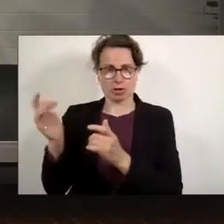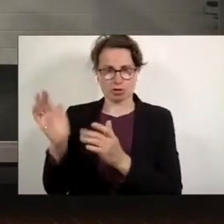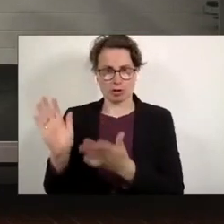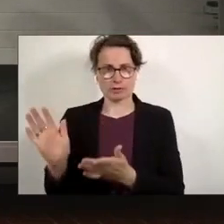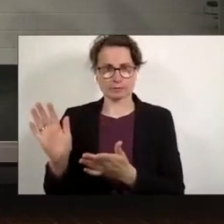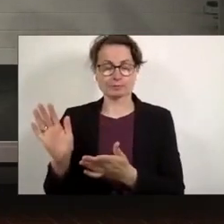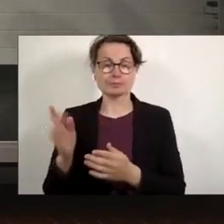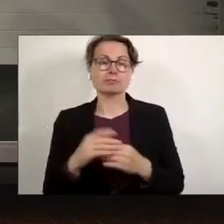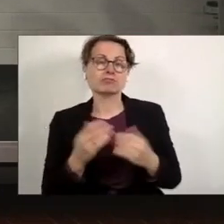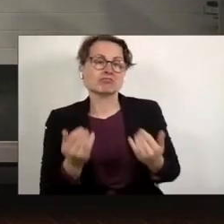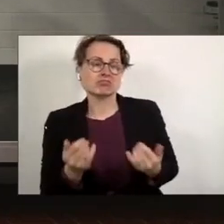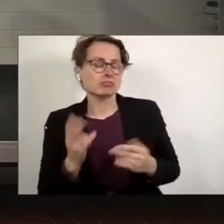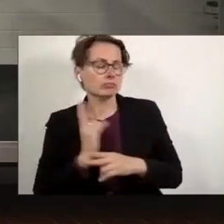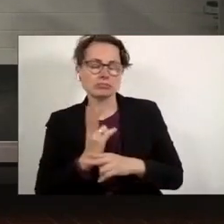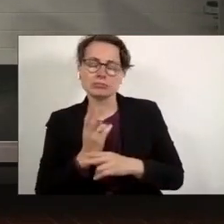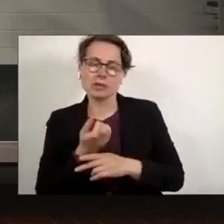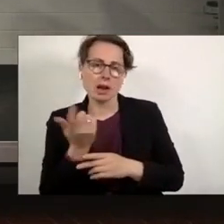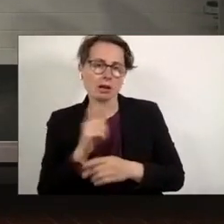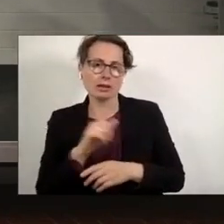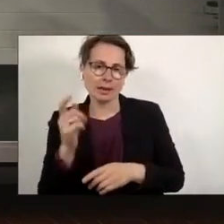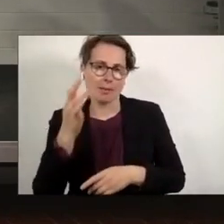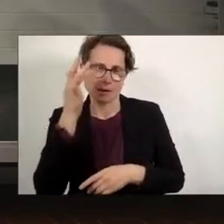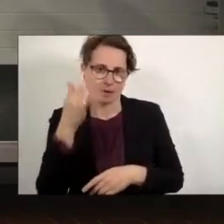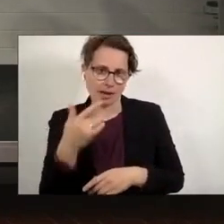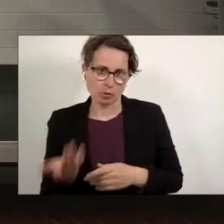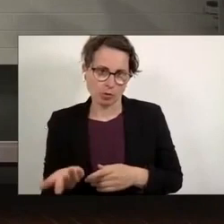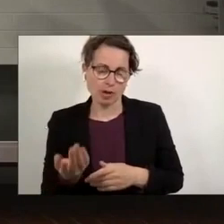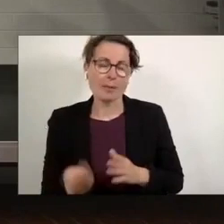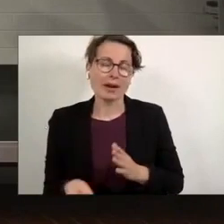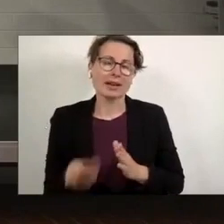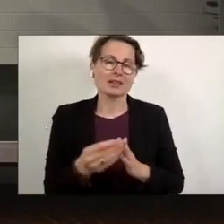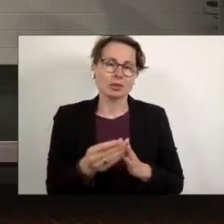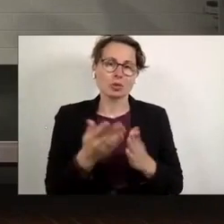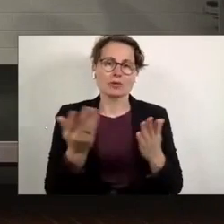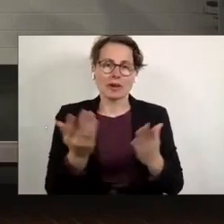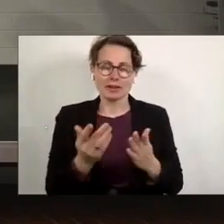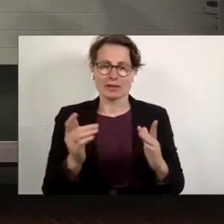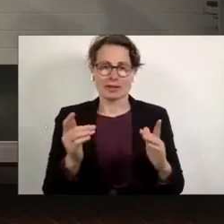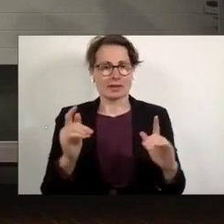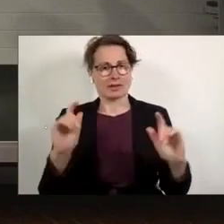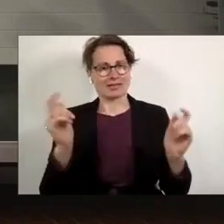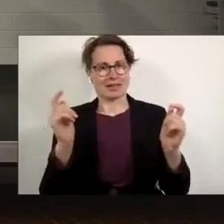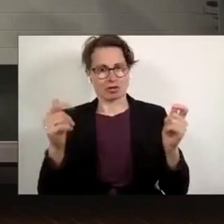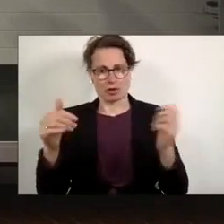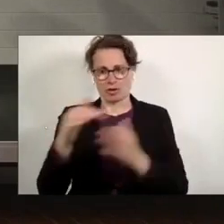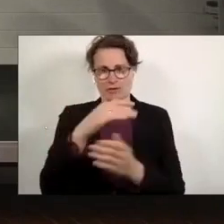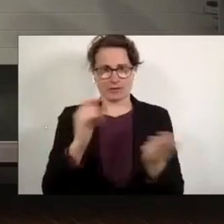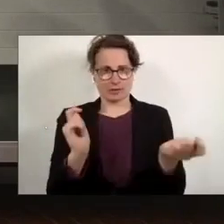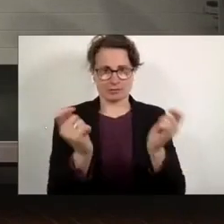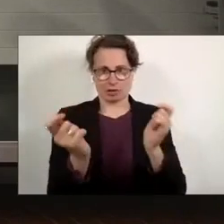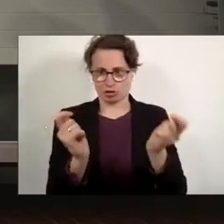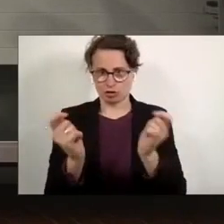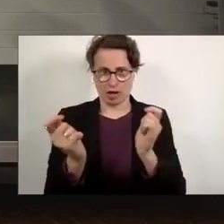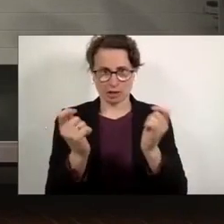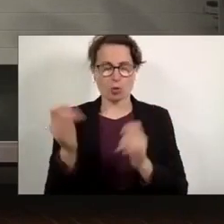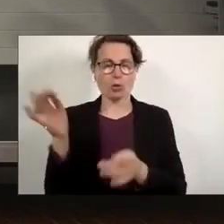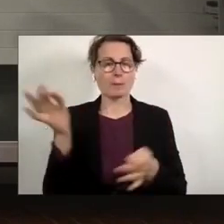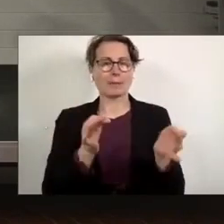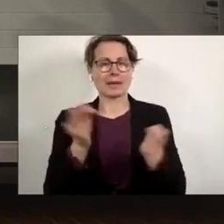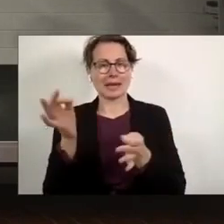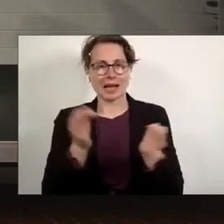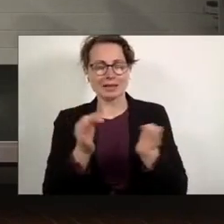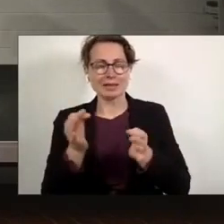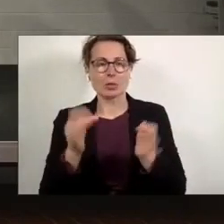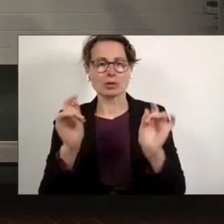der Gegenwart um Anerkennung, aber darüber hinaus steht die Gestaltung von Gesellschaft als Migrationsgesellschaft oder Gesellschaft der vielen zur